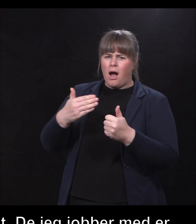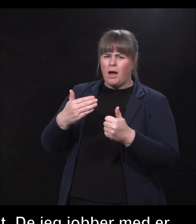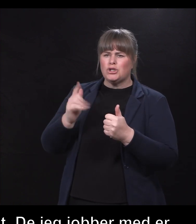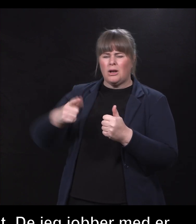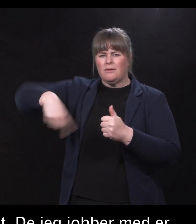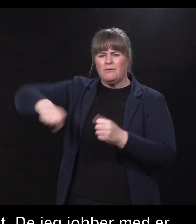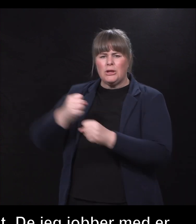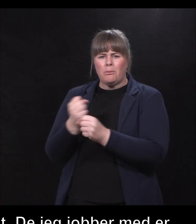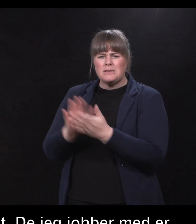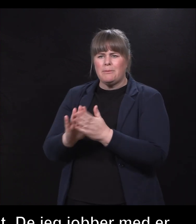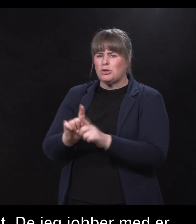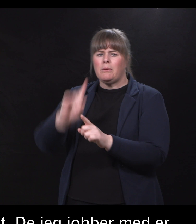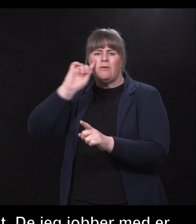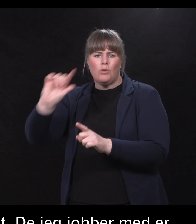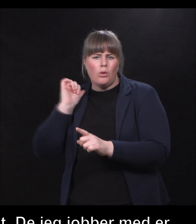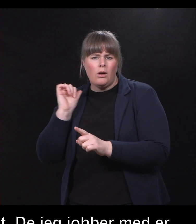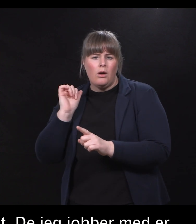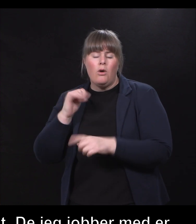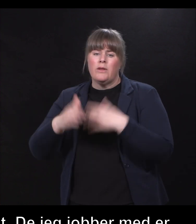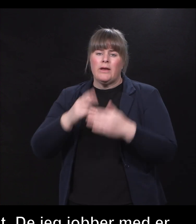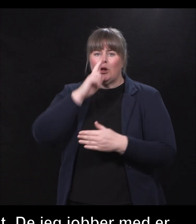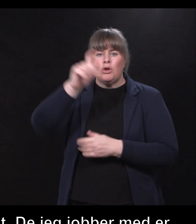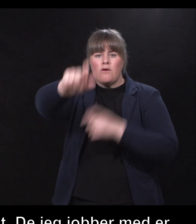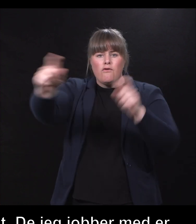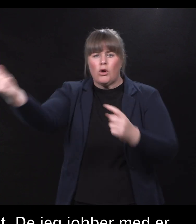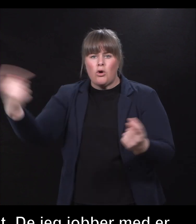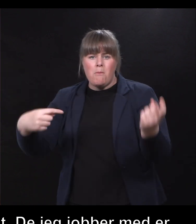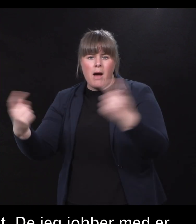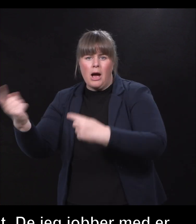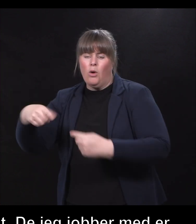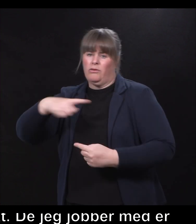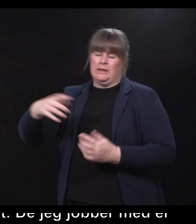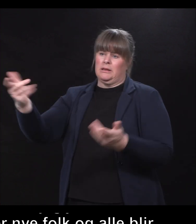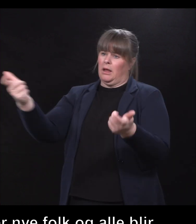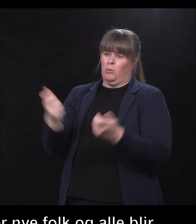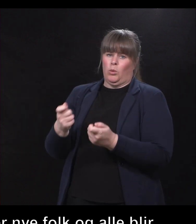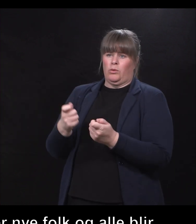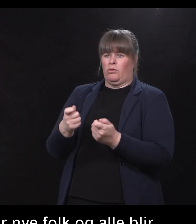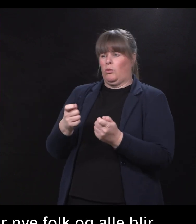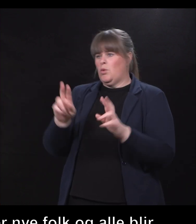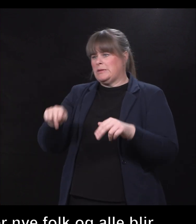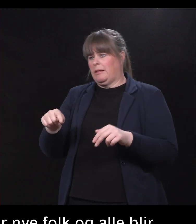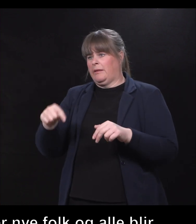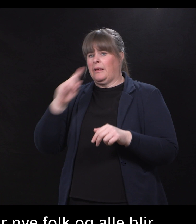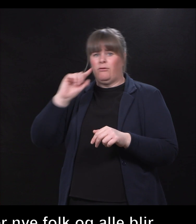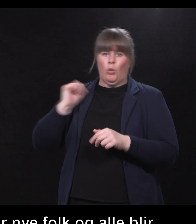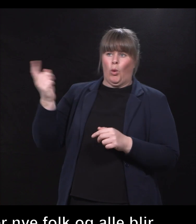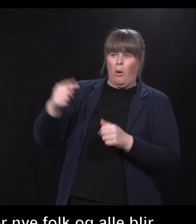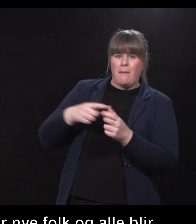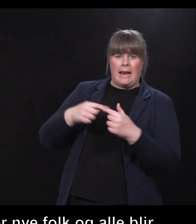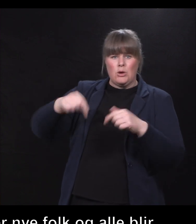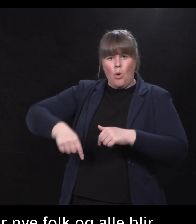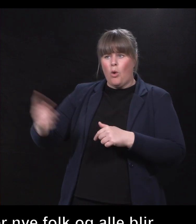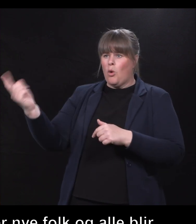nye folk inn, og vi tar imot alle sammen, uansett om de kommer nå, eller i går, eller i fjor, vi tar imot alle sammen. Men